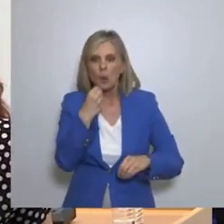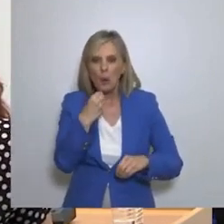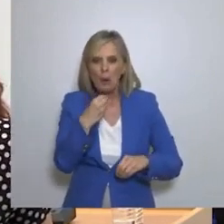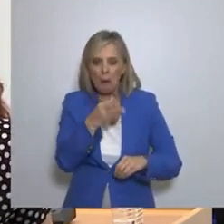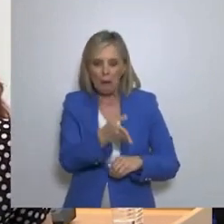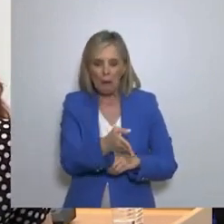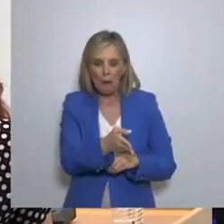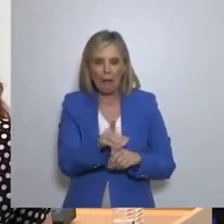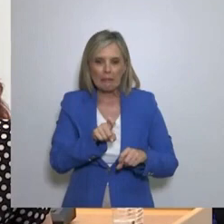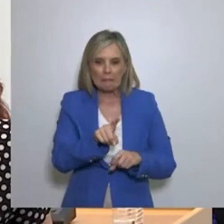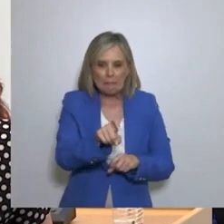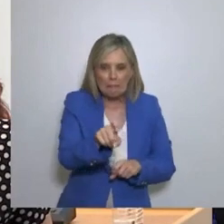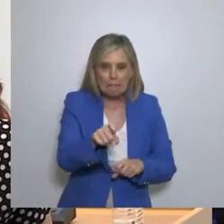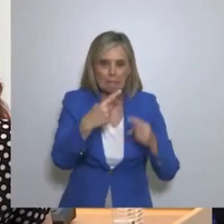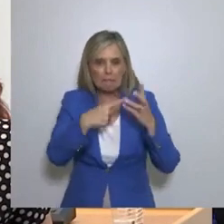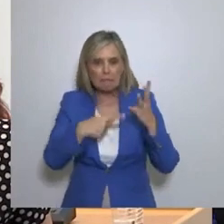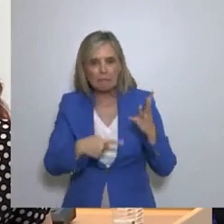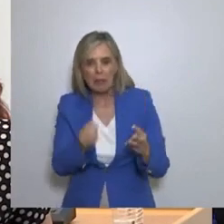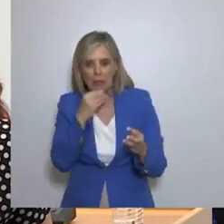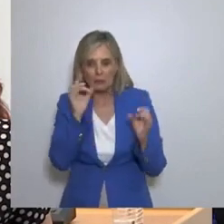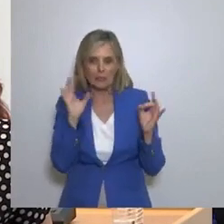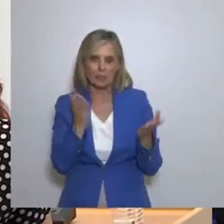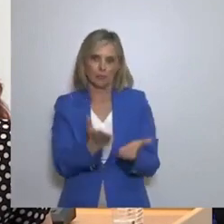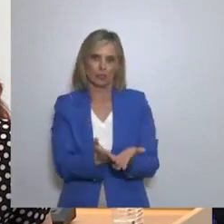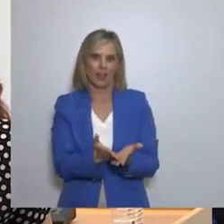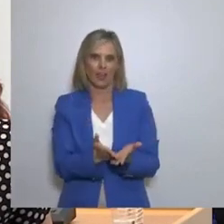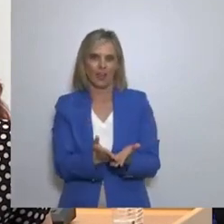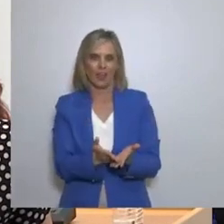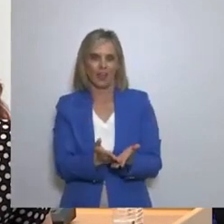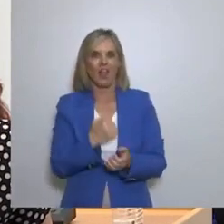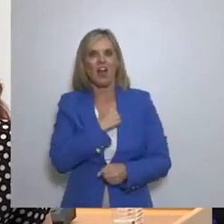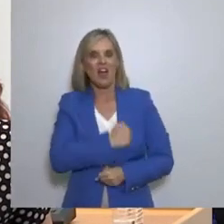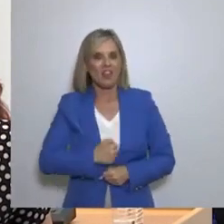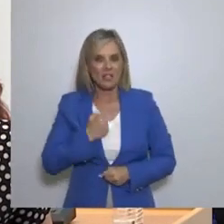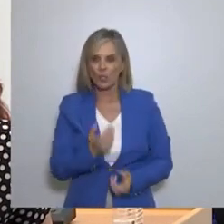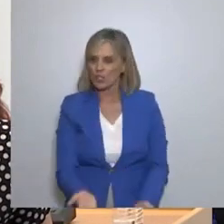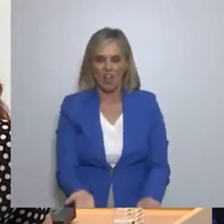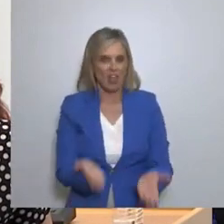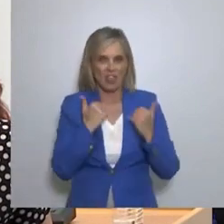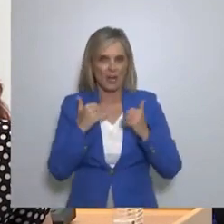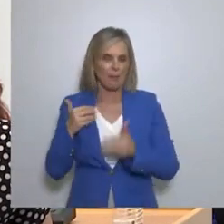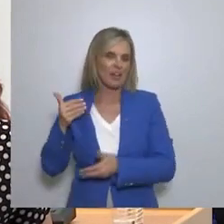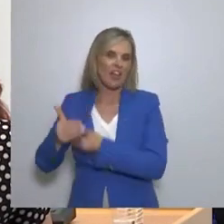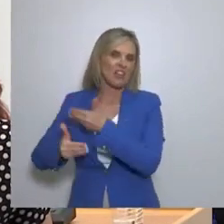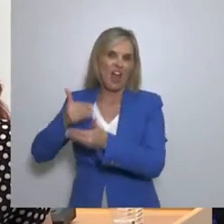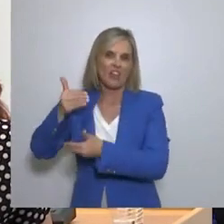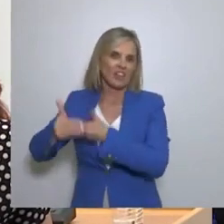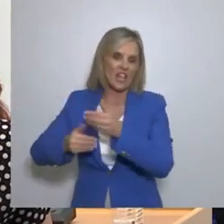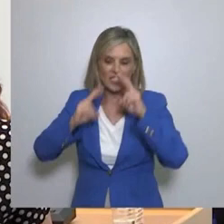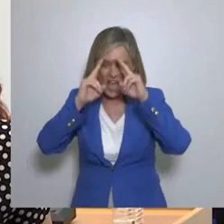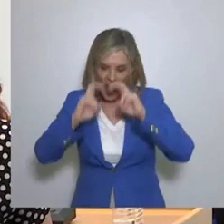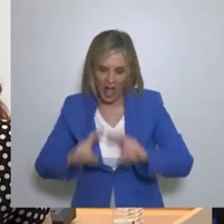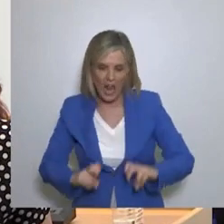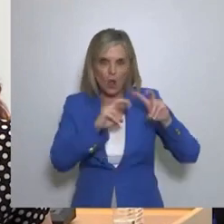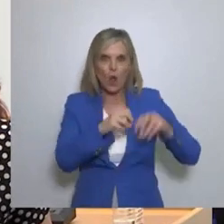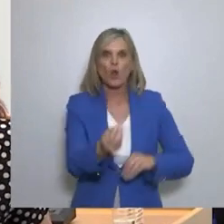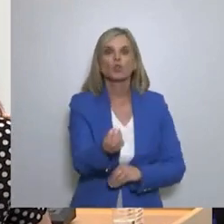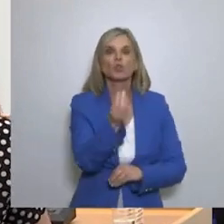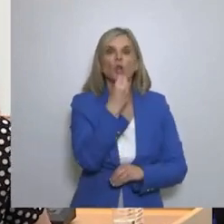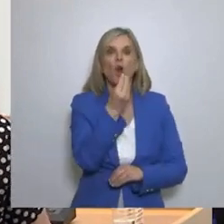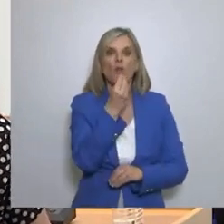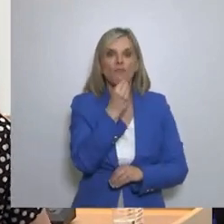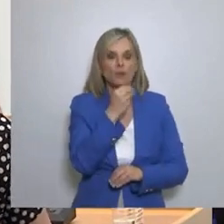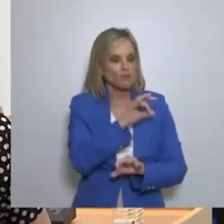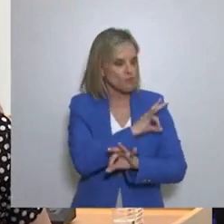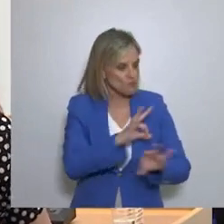έτομα Γρύλους και ό,τι ακριβώς θέλει να είναι Δεν ελέγχεται η τροφική του αλυσίδα Απλά έχουν κάποιοι ιδιωτικοί πάλι μηχανισμοί Όπου εγκρίνουν τα